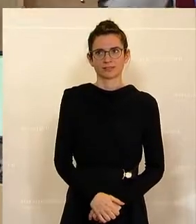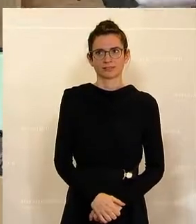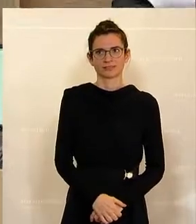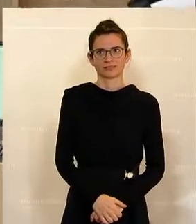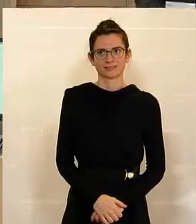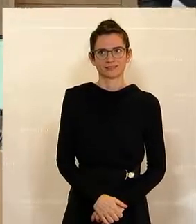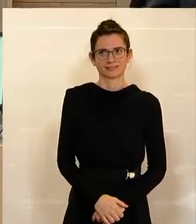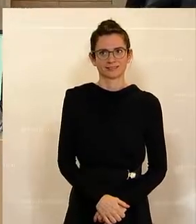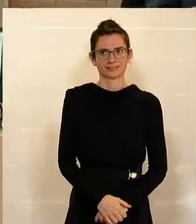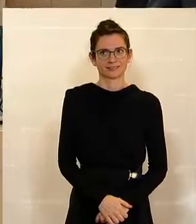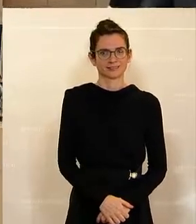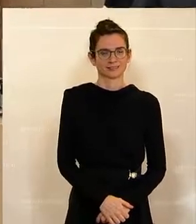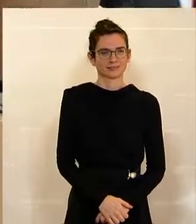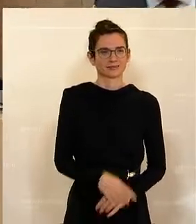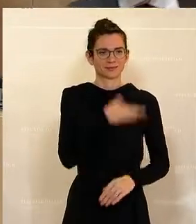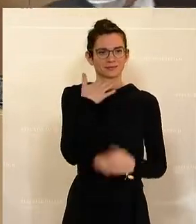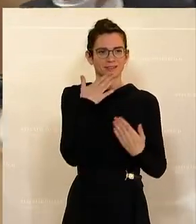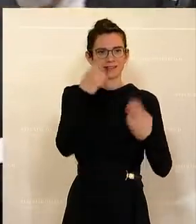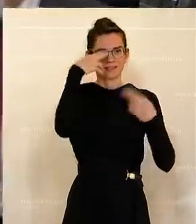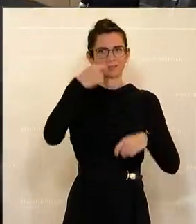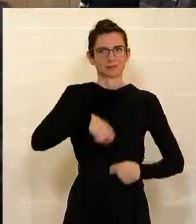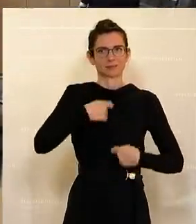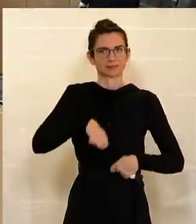lernen müsse, um die Hilfsinstrumente noch treffsicherer zu gestalten.